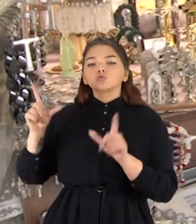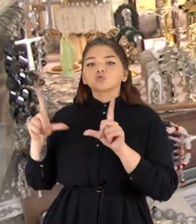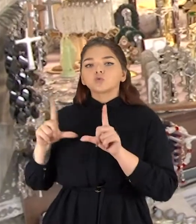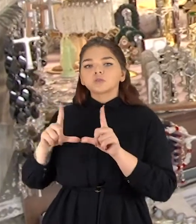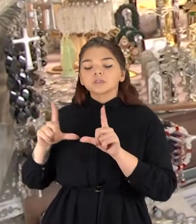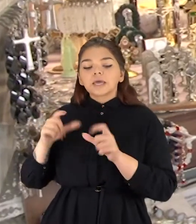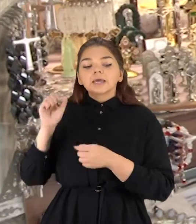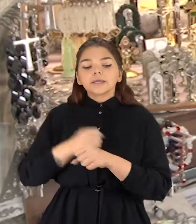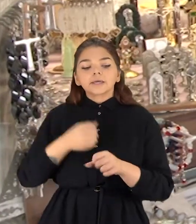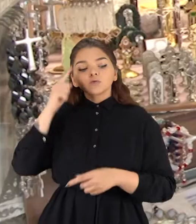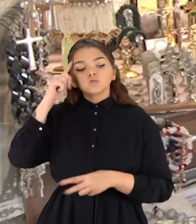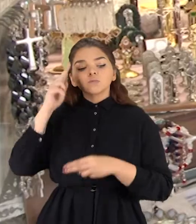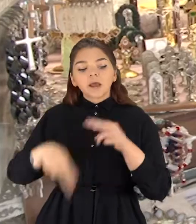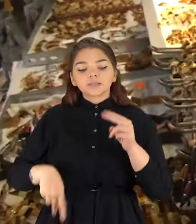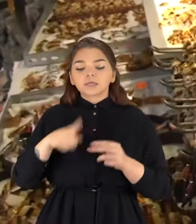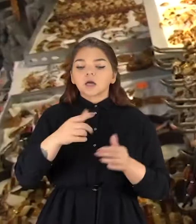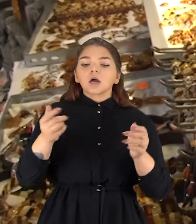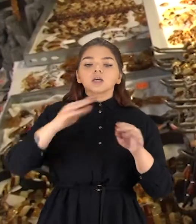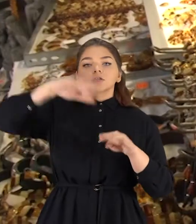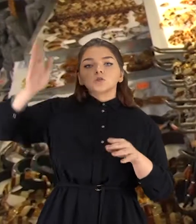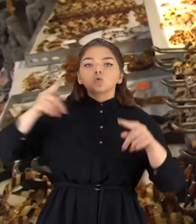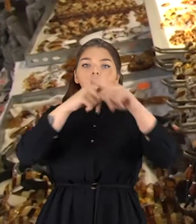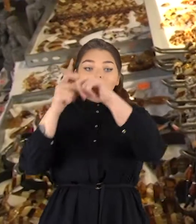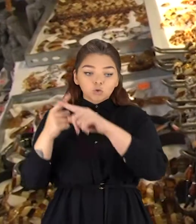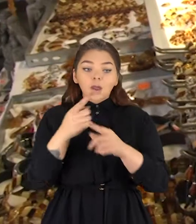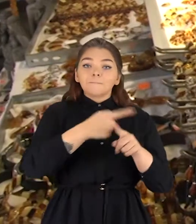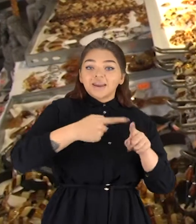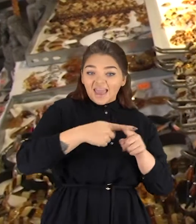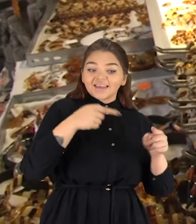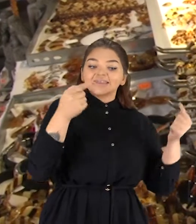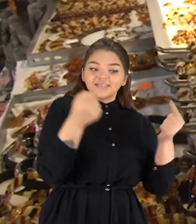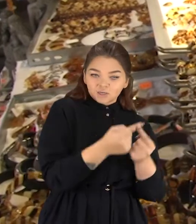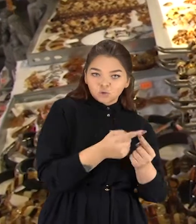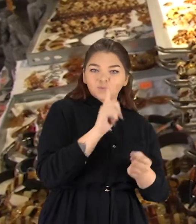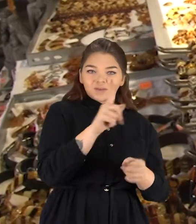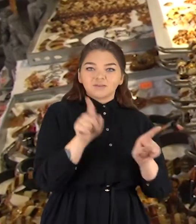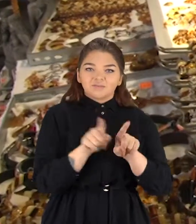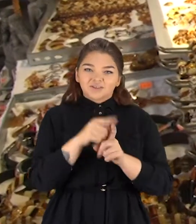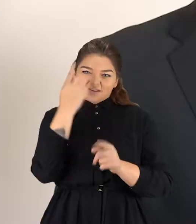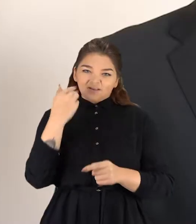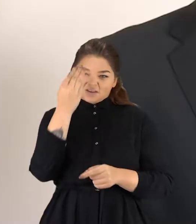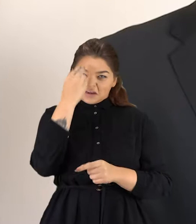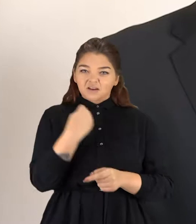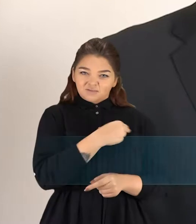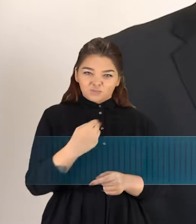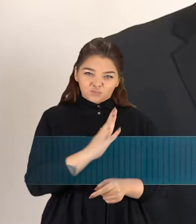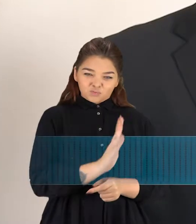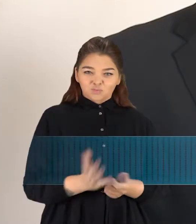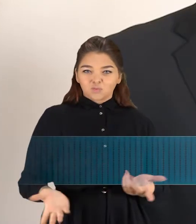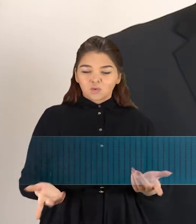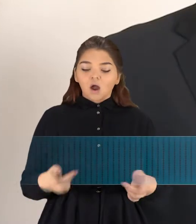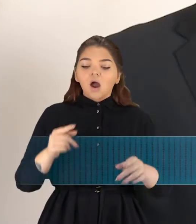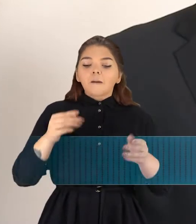politikams užduotis įsileisti prekia ne tik kryžių kalnui pritinkančią, bet ir perkamą, neiš lengvųjų. Kryželis paprastas